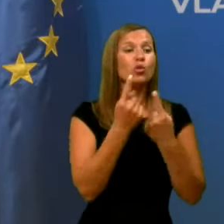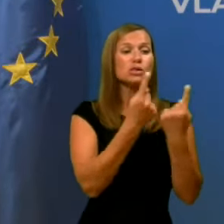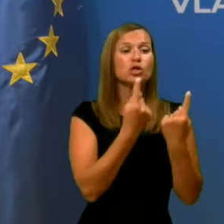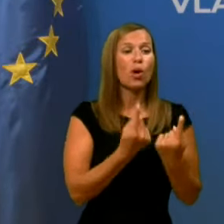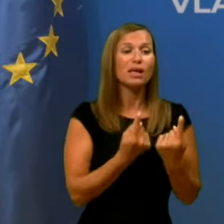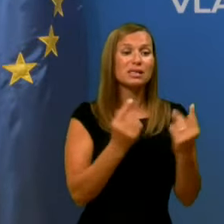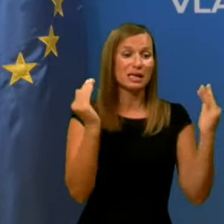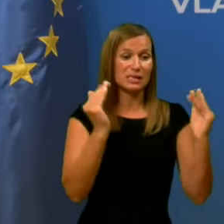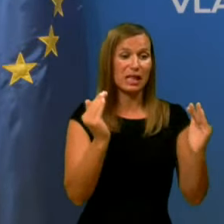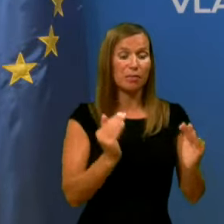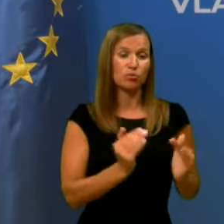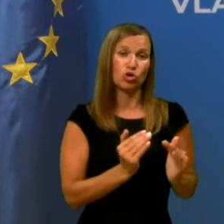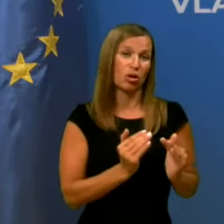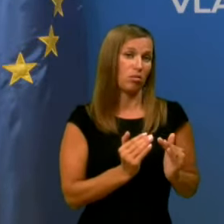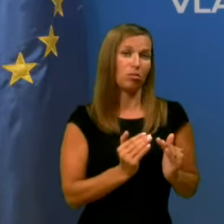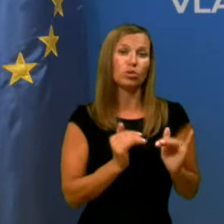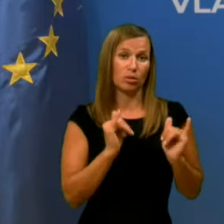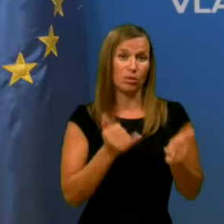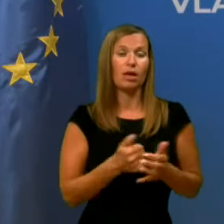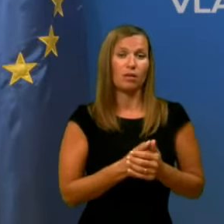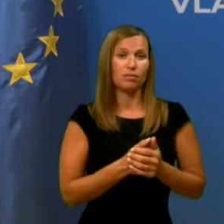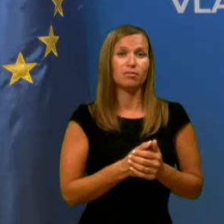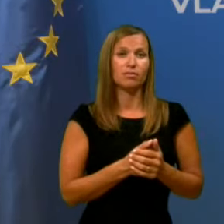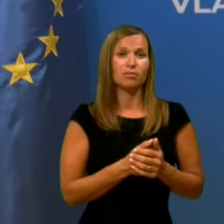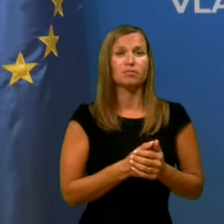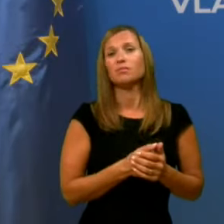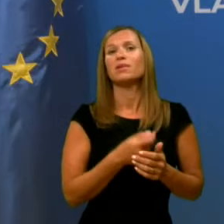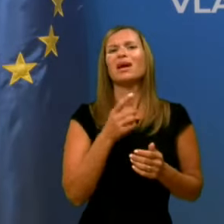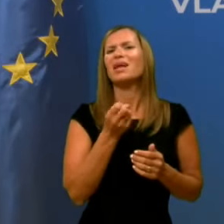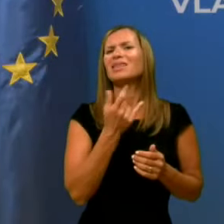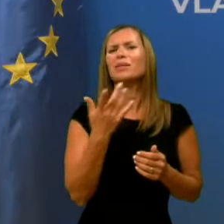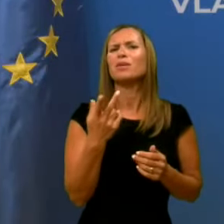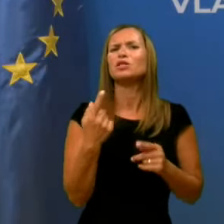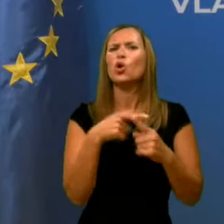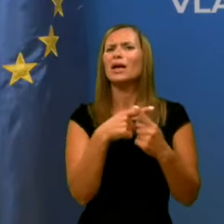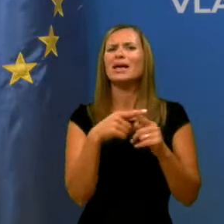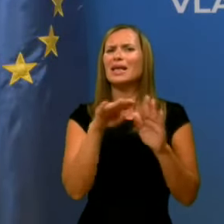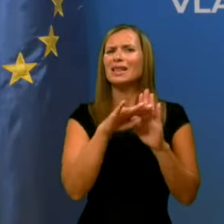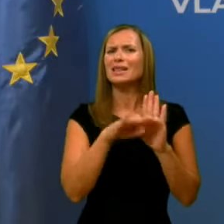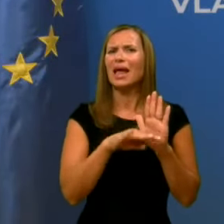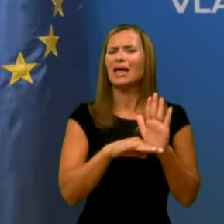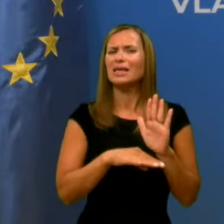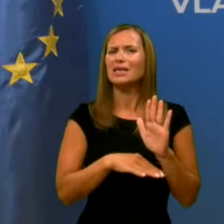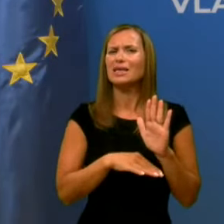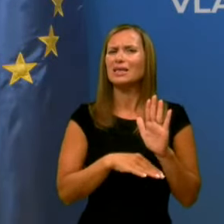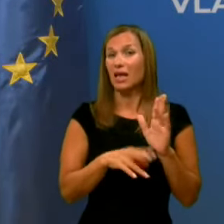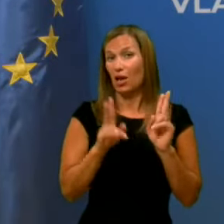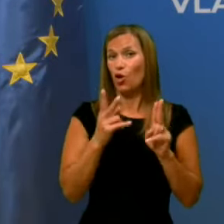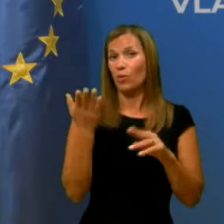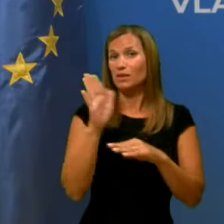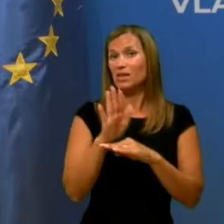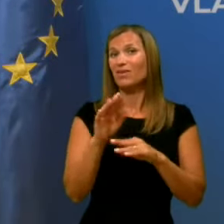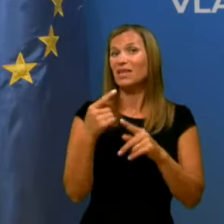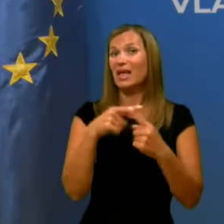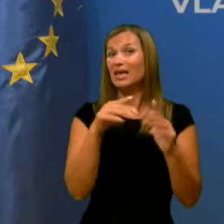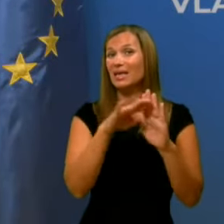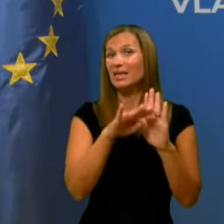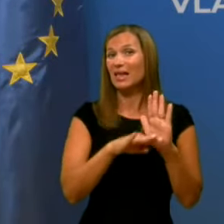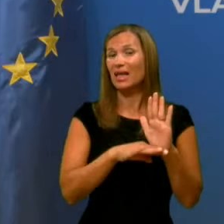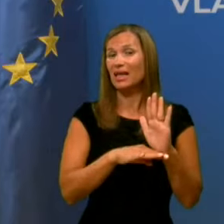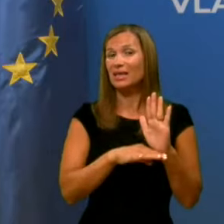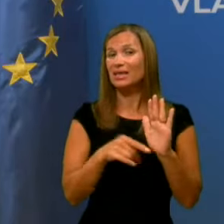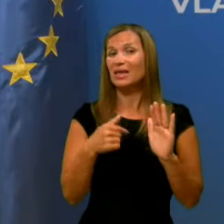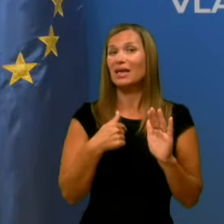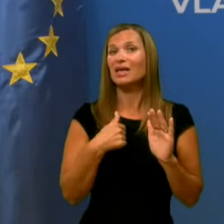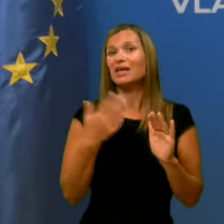razloga, da to ne bi naredili. A to so kriterije, lahko predstavljati kriterije. To je v bistvu, da sem priprasnevala,